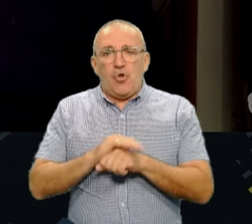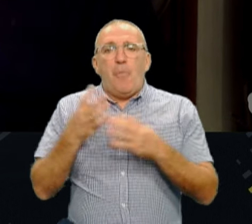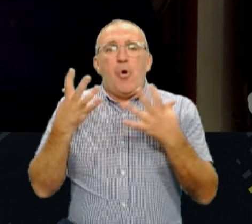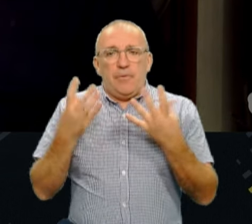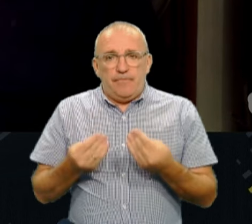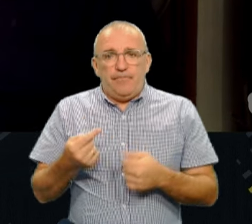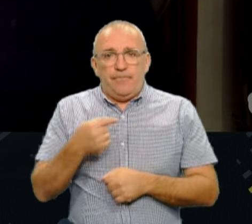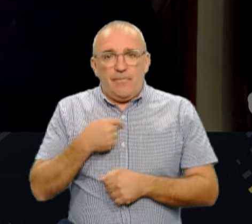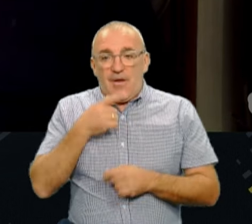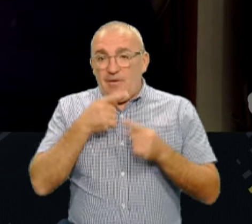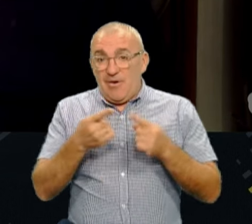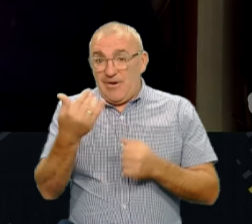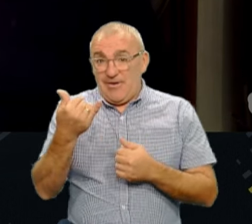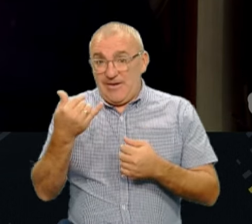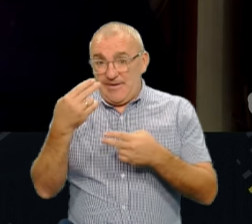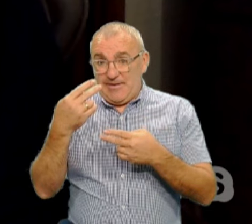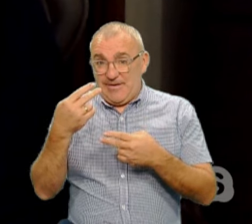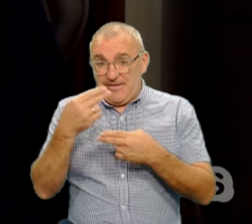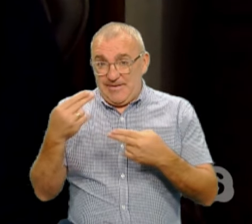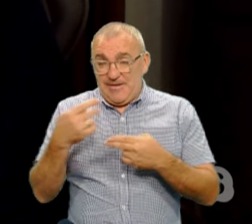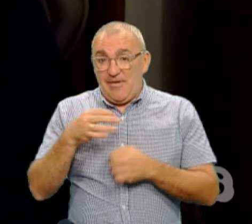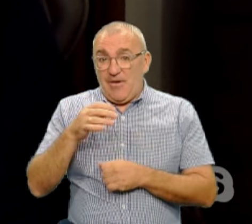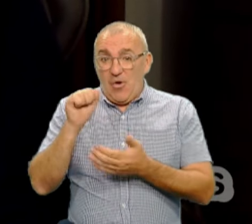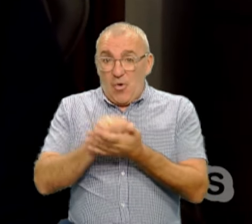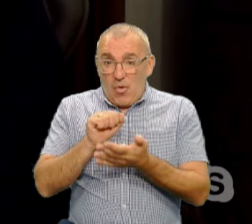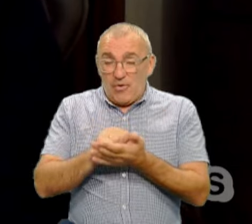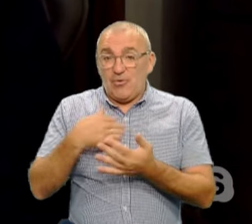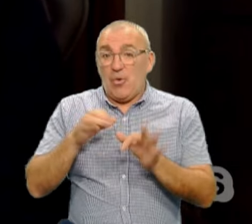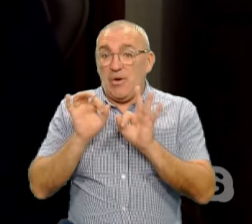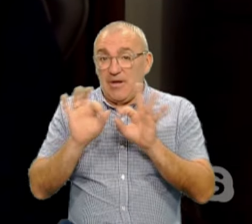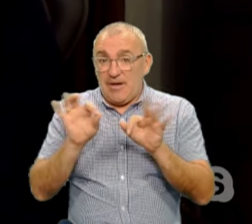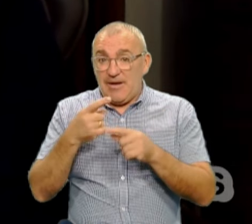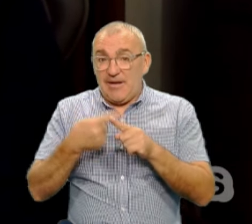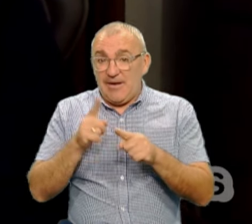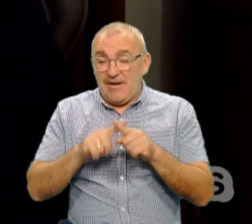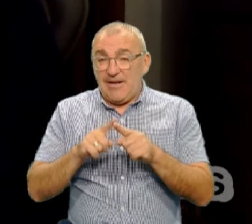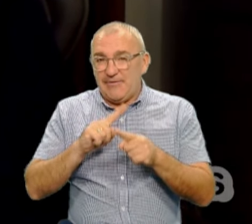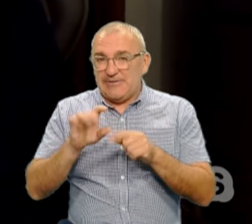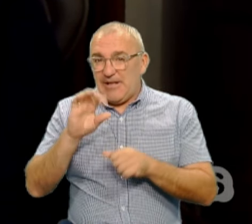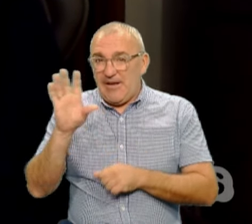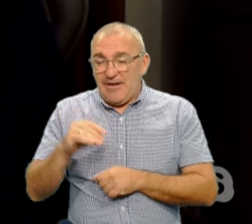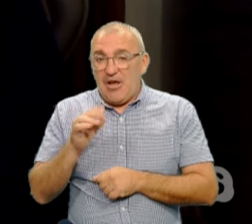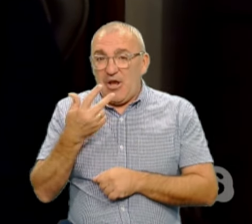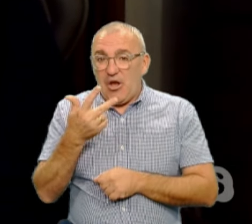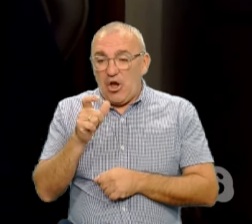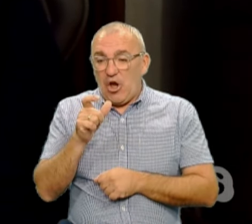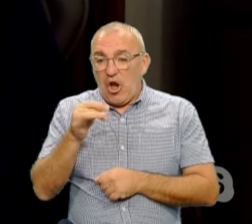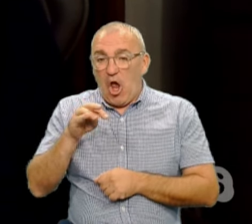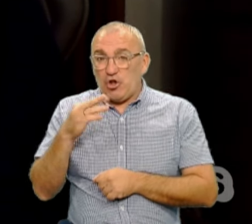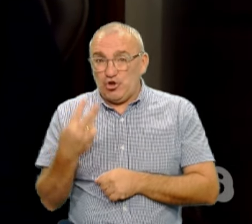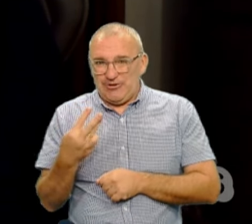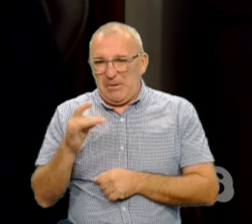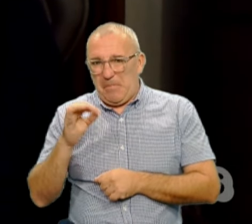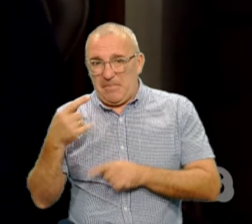впродовж вашої теми, кореспондента, хочу розказати, що тут, скорість за все, хрящ молочник, який був